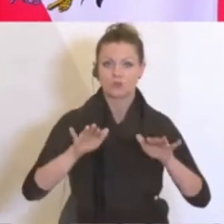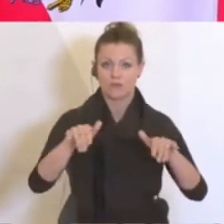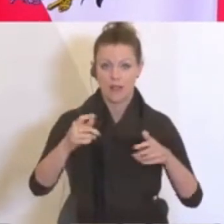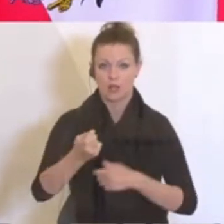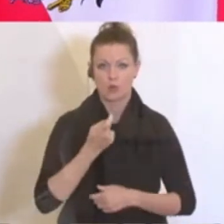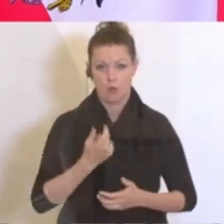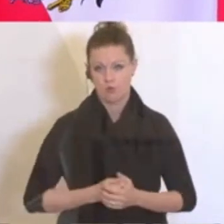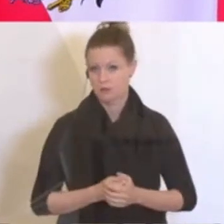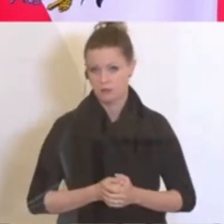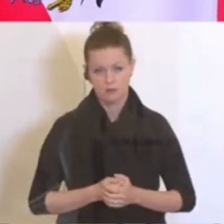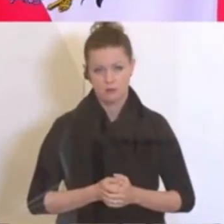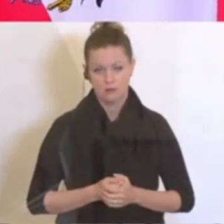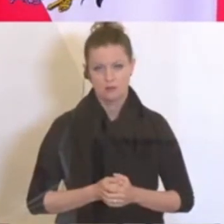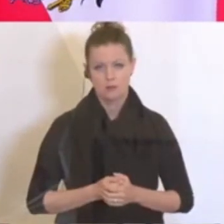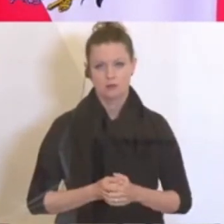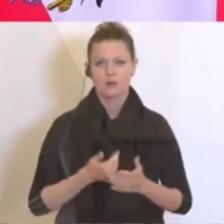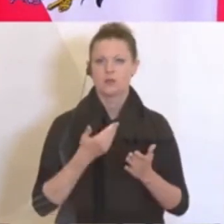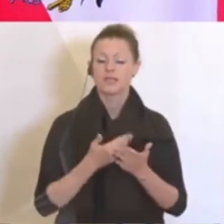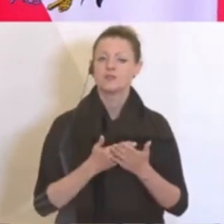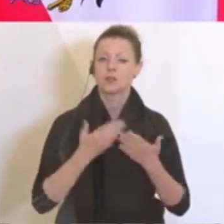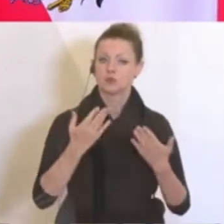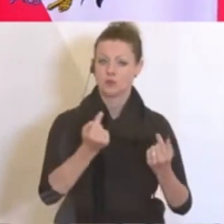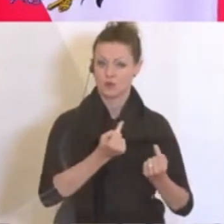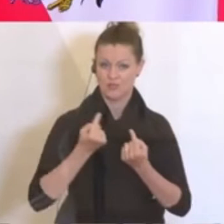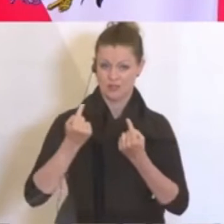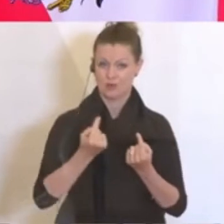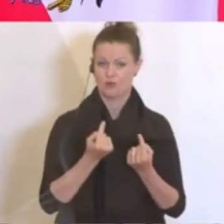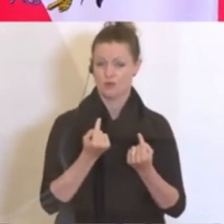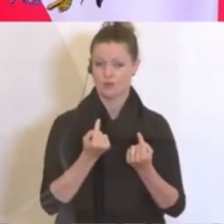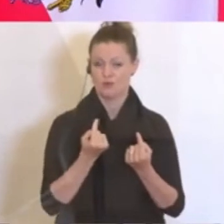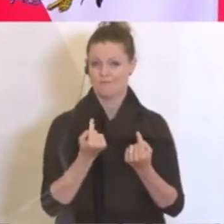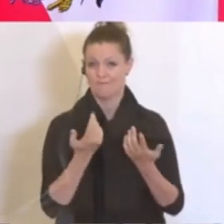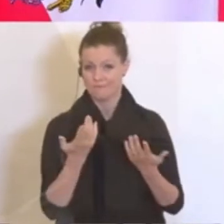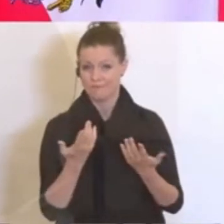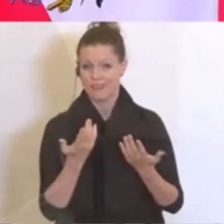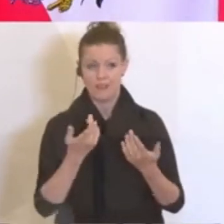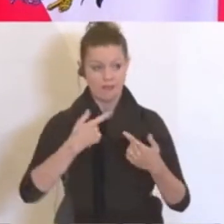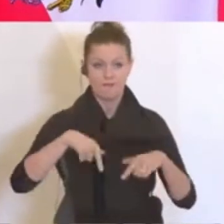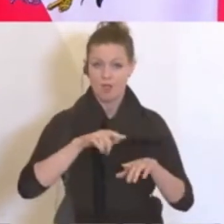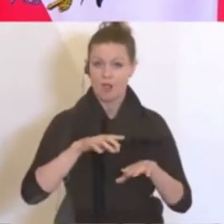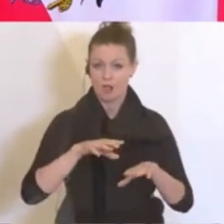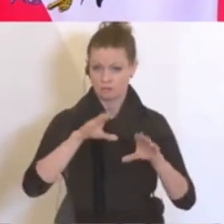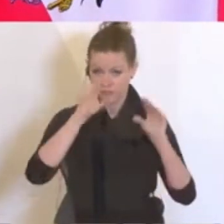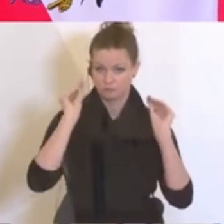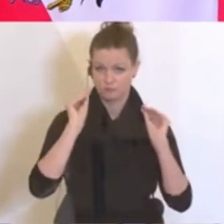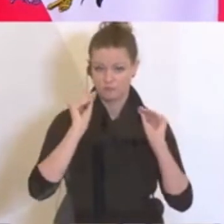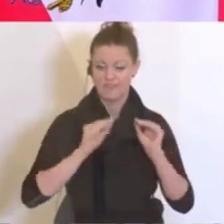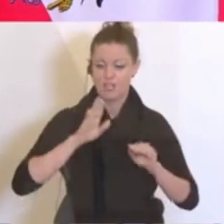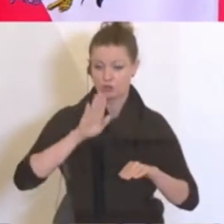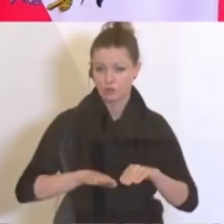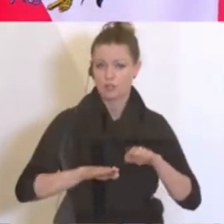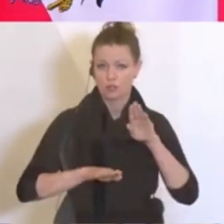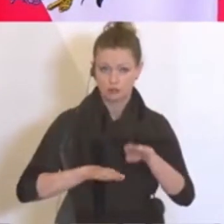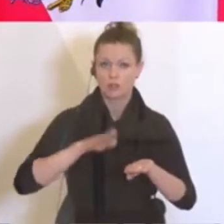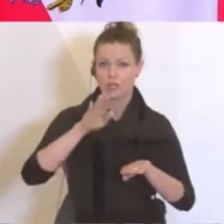Ansteckungen. Und das würde schon dazu, das würde schon dazu führen, dass wir zur Kenntnis nehmen, dass das eigentlich eine schrittweise Öffnung